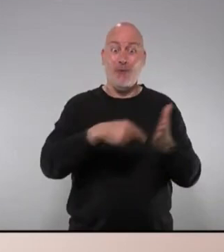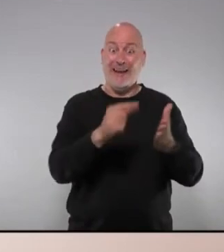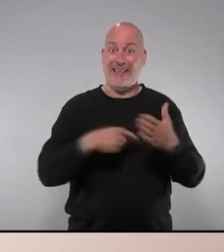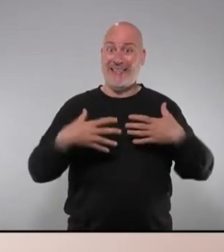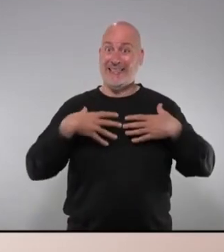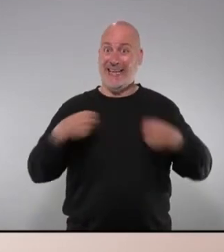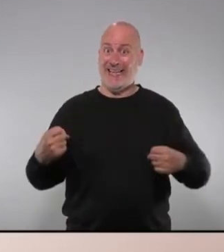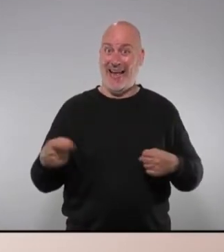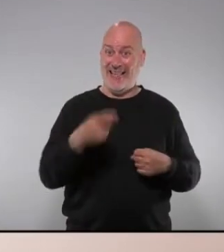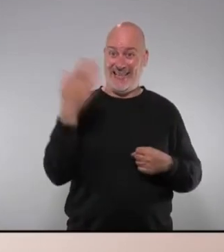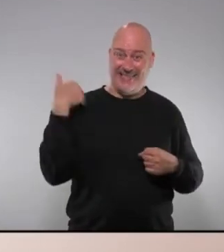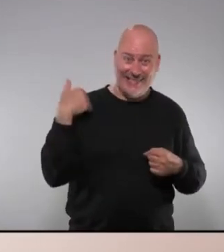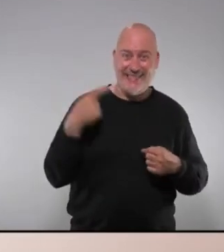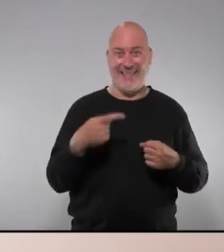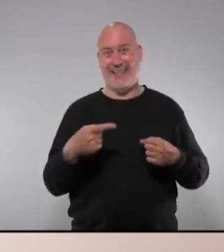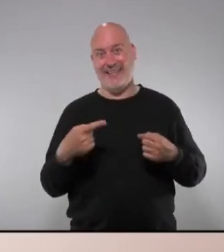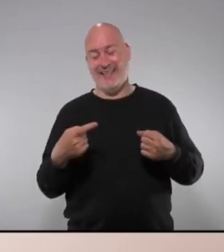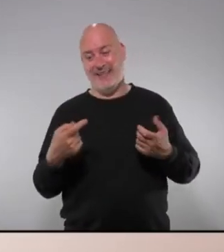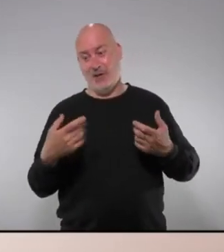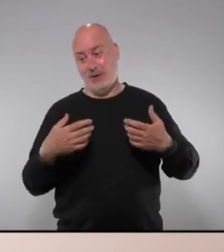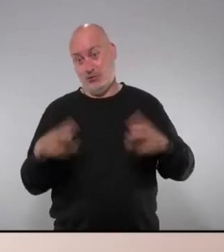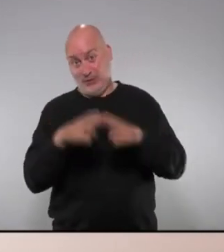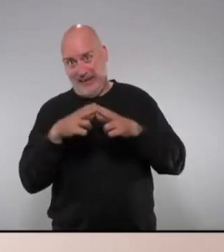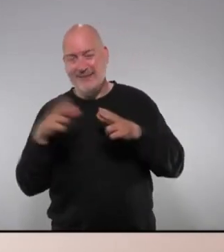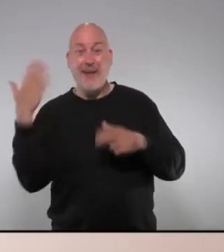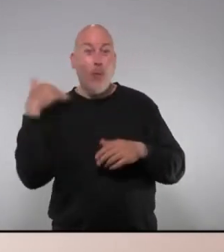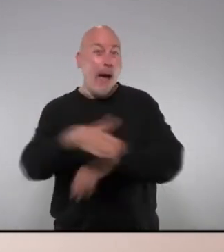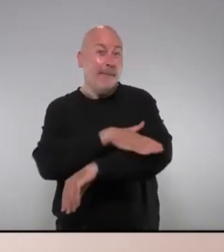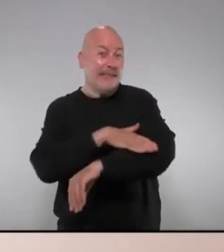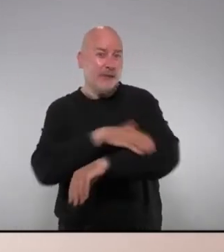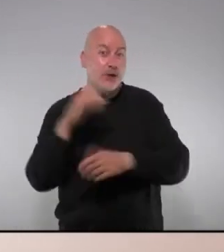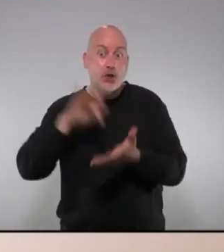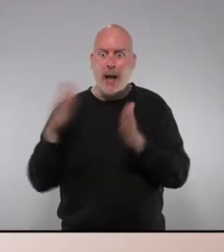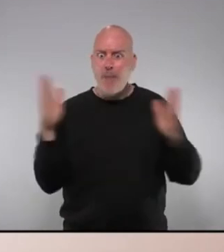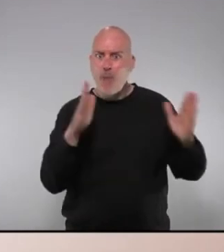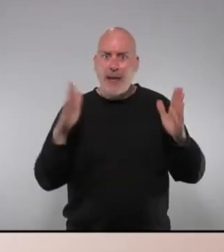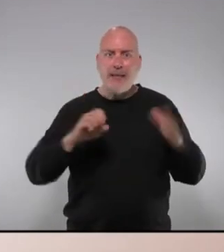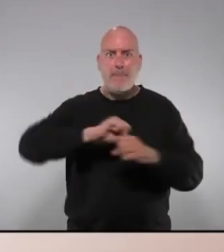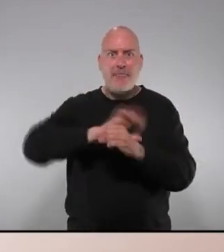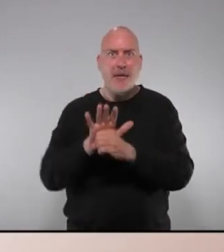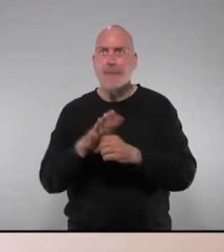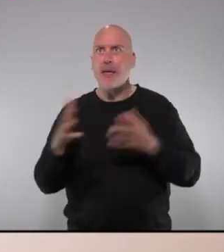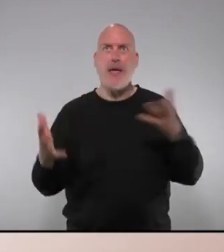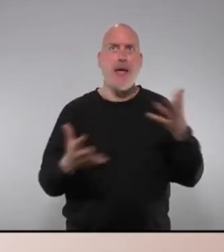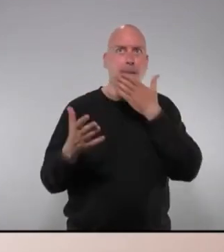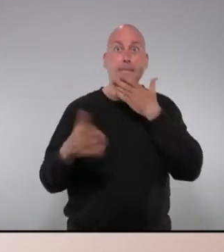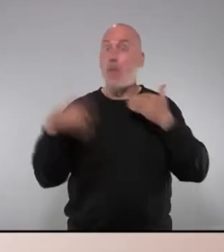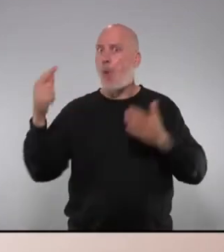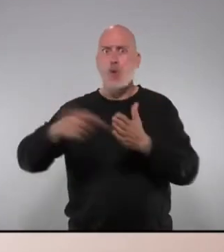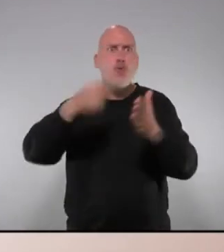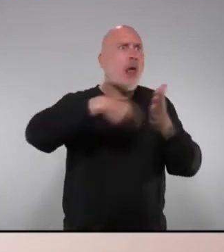sanitaris i socials fets per diverses administracions en aquell moment de la pandèmia que semblava que hi havia barra lliure per